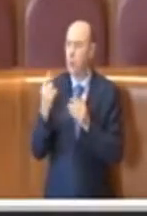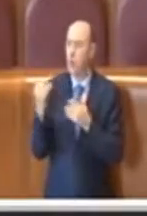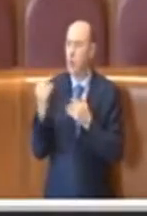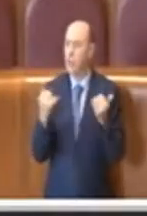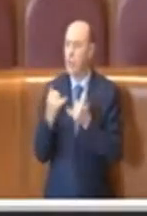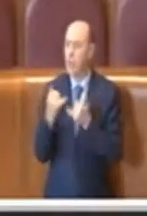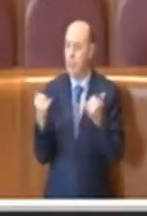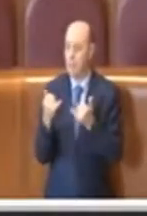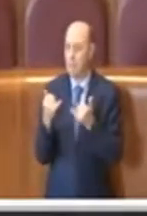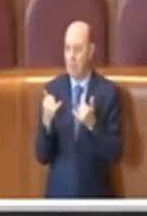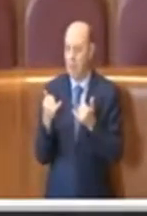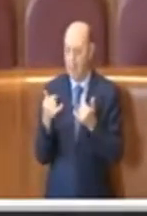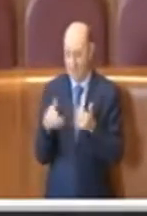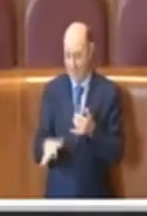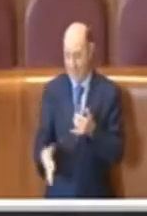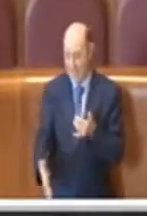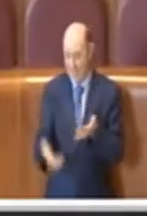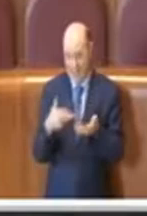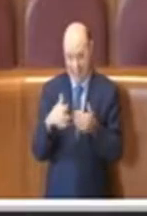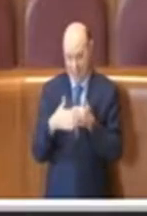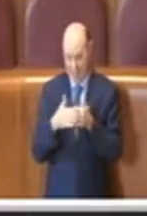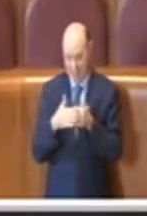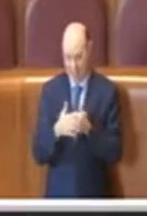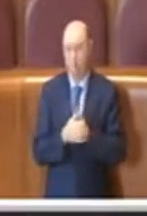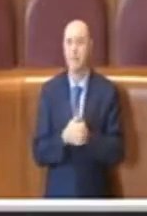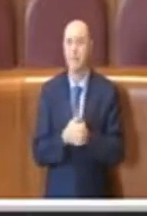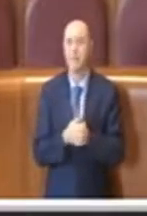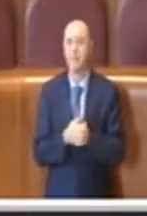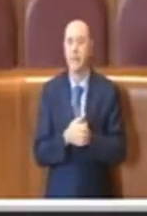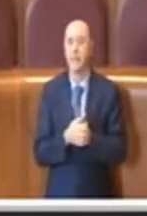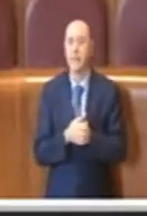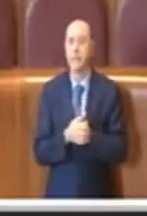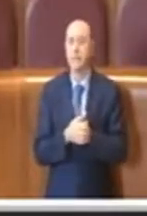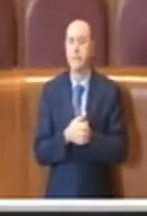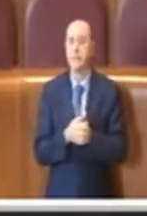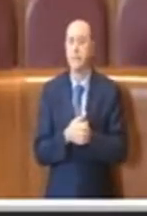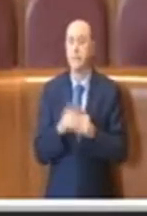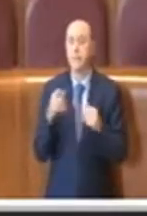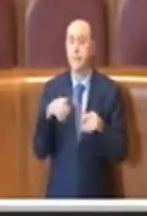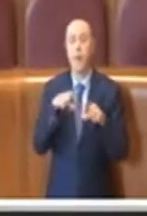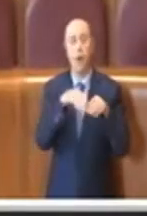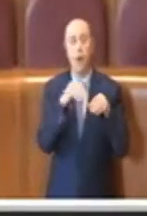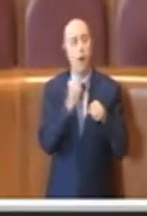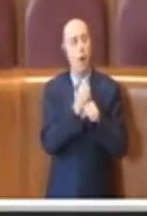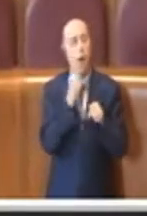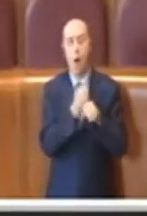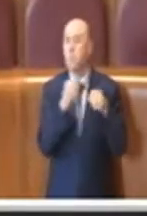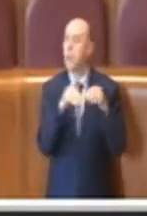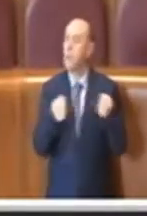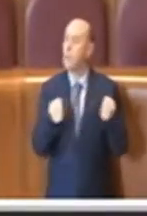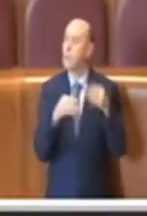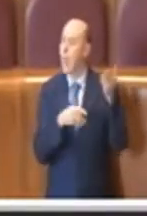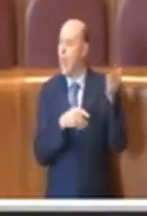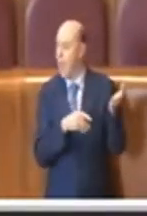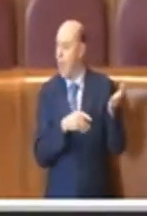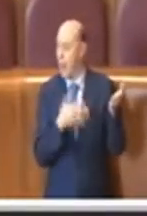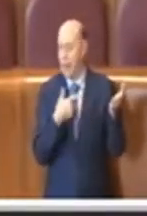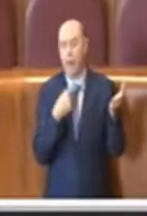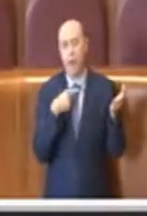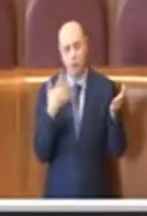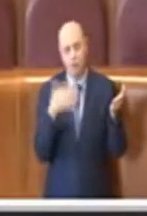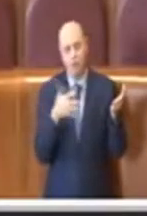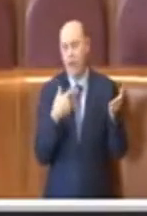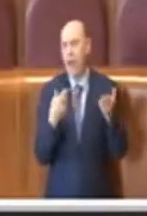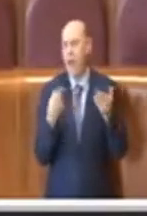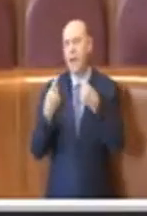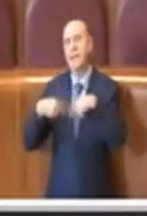che sta arrivando. L'opera museale, da quanto è emerso in